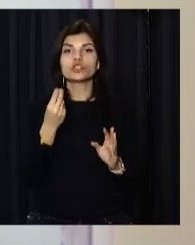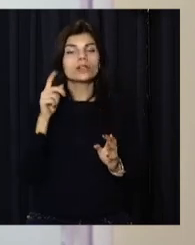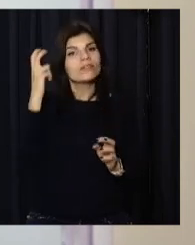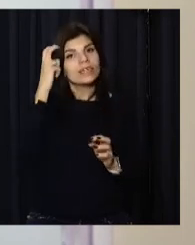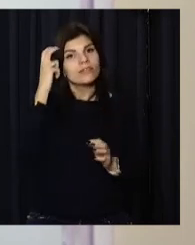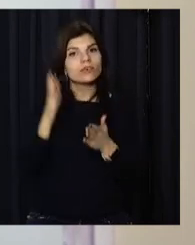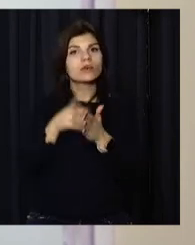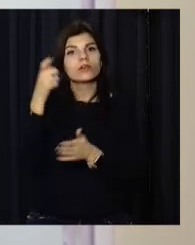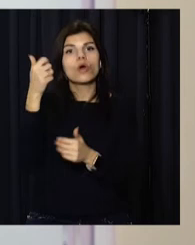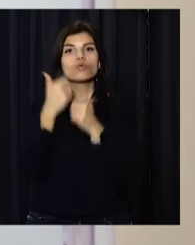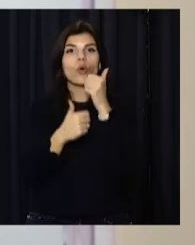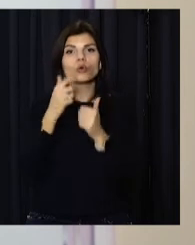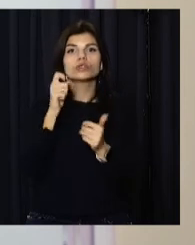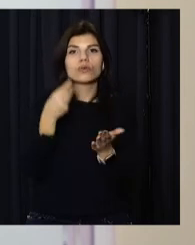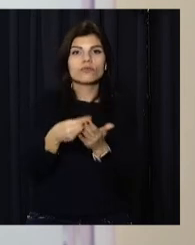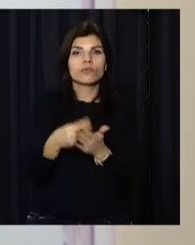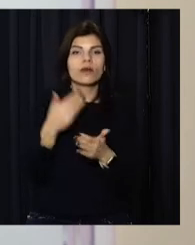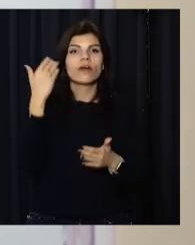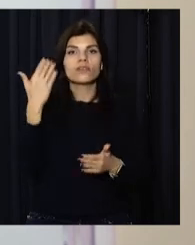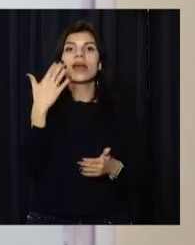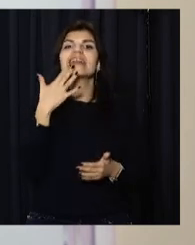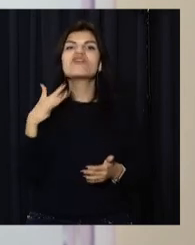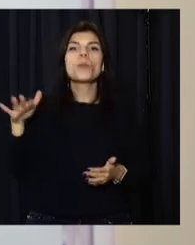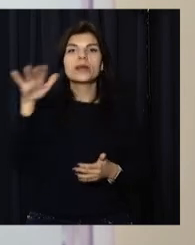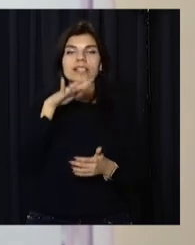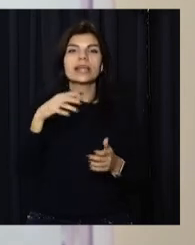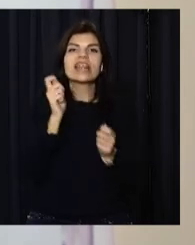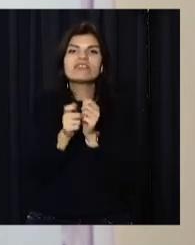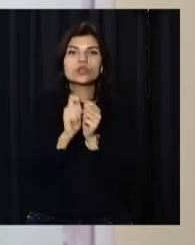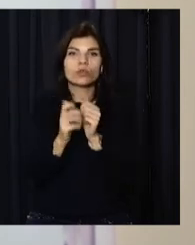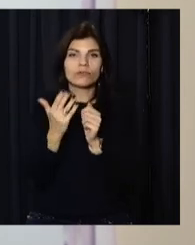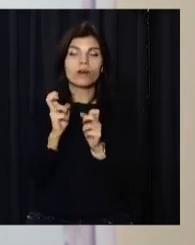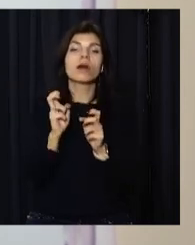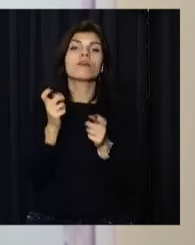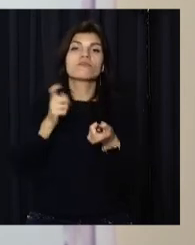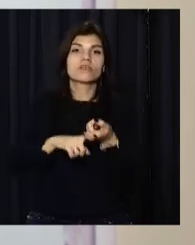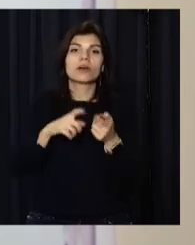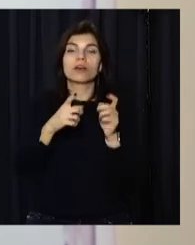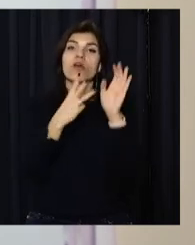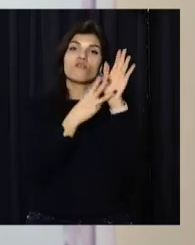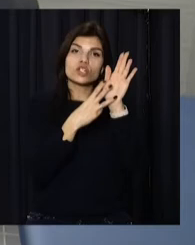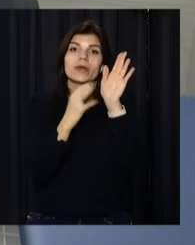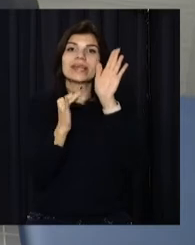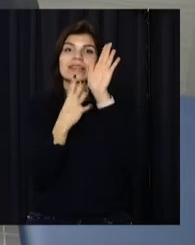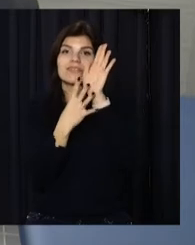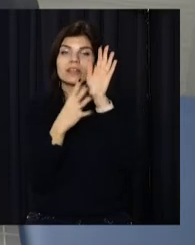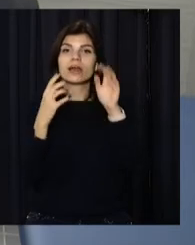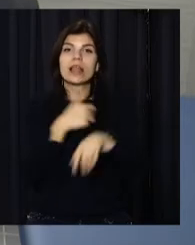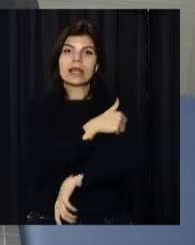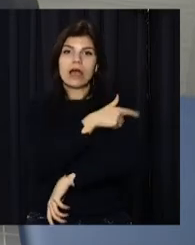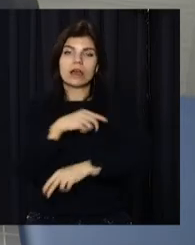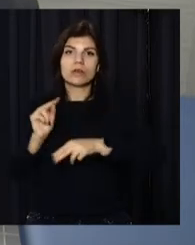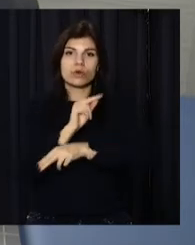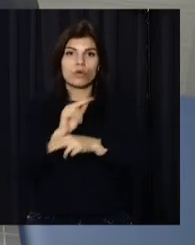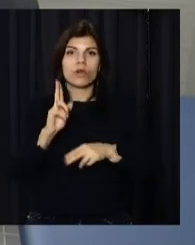в Київ на конкурс за рахунок коштів Європейської инвестиційного банку капітальний ремонт 8-ї та 9-ї лікарні. Загалом у сьомій